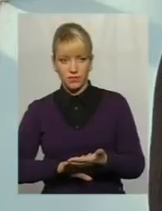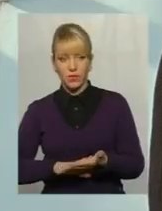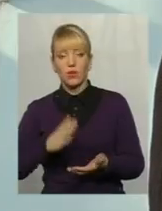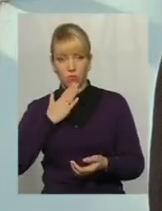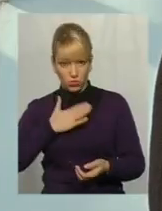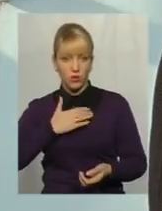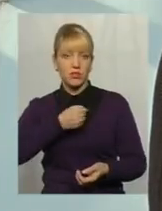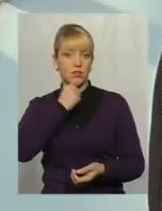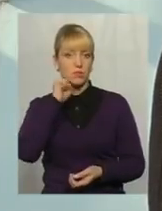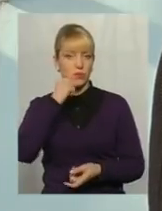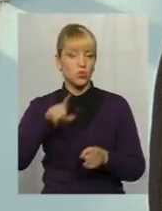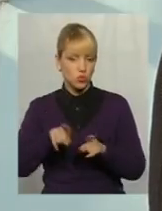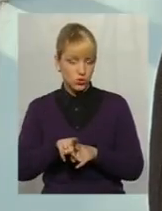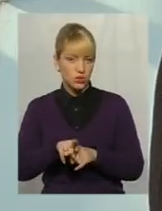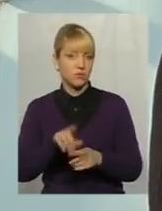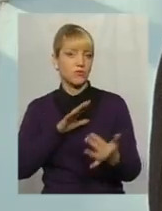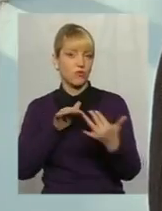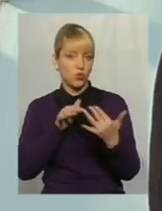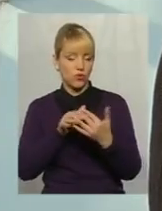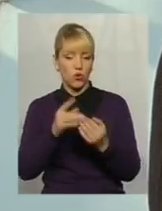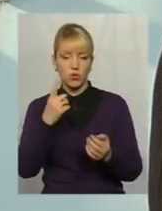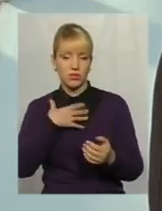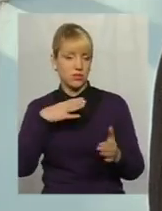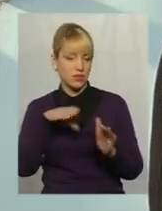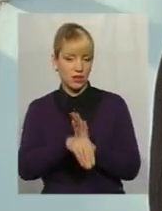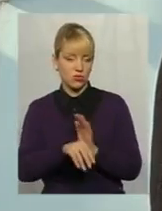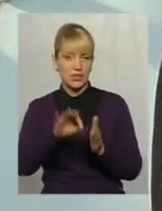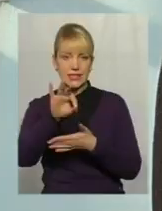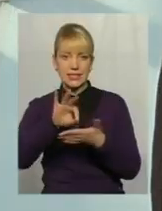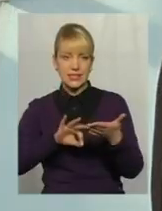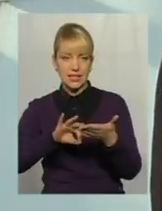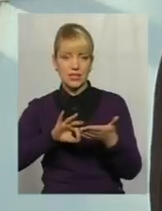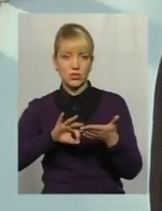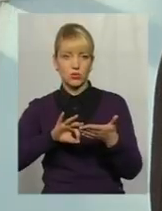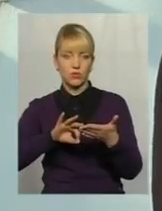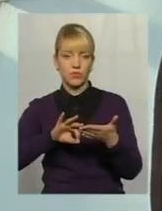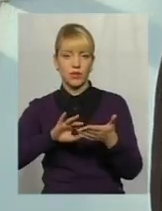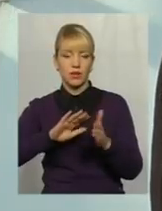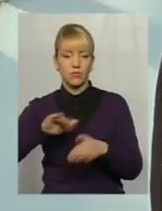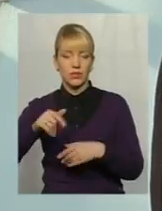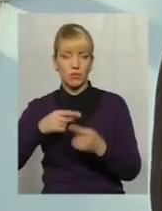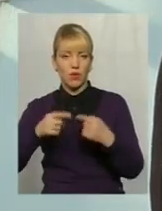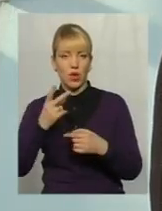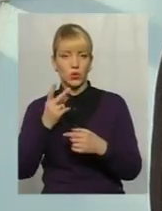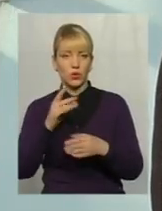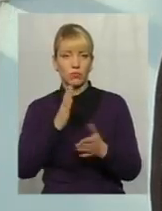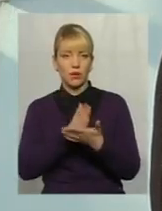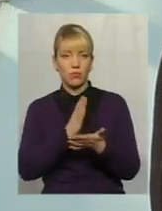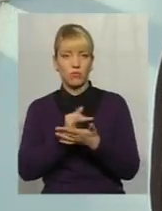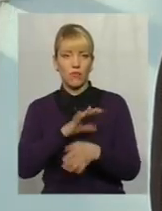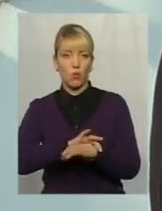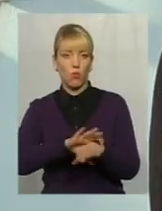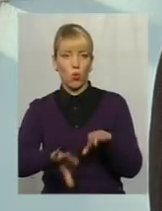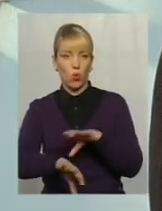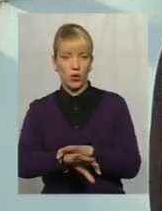воювали. Один із них загинув зразу після повернення, а другий перебував у полоні.